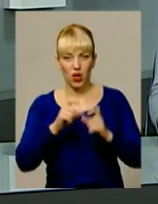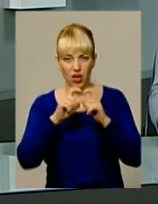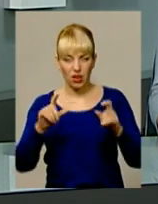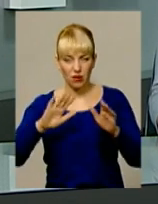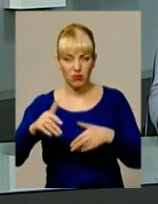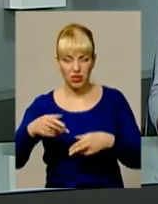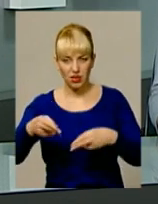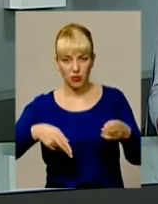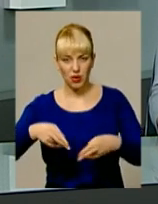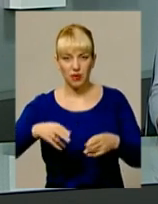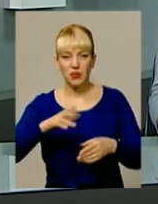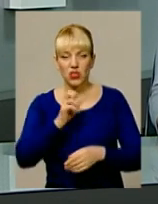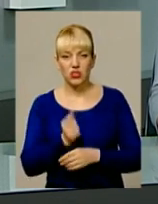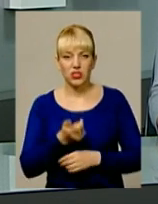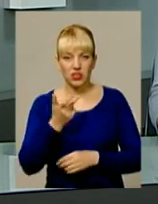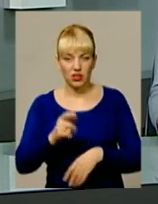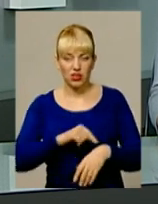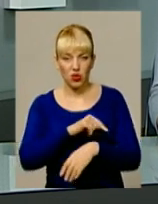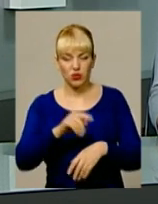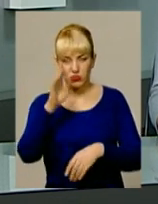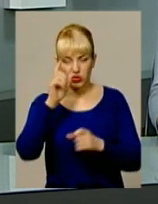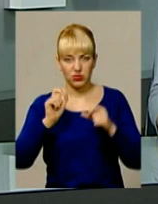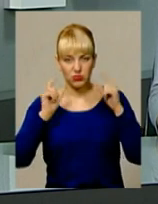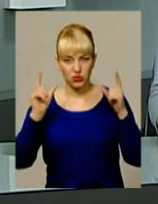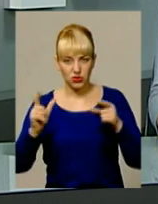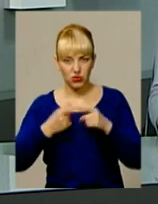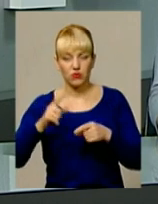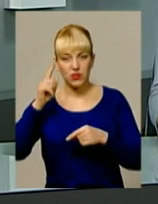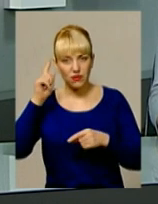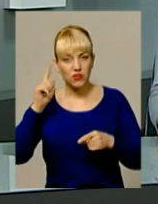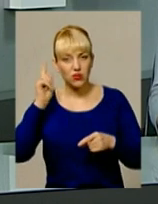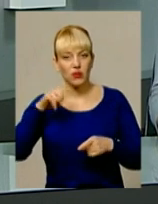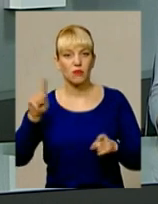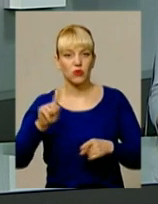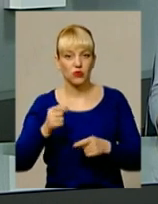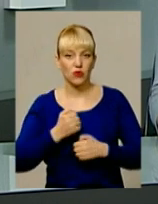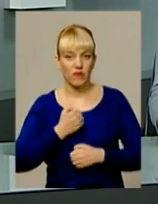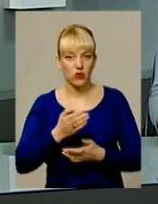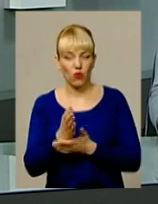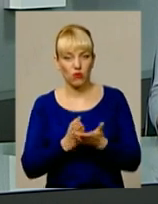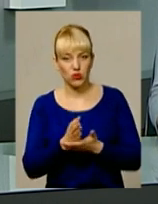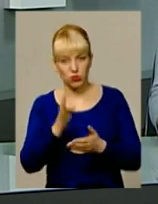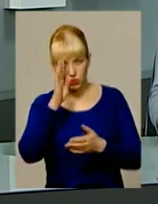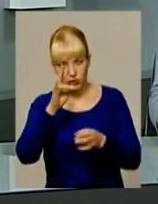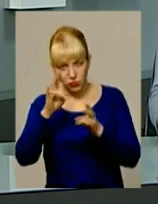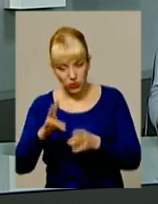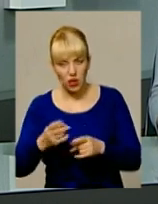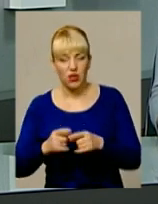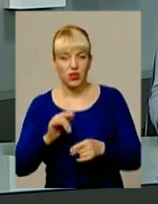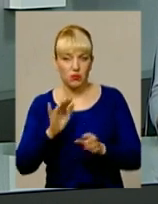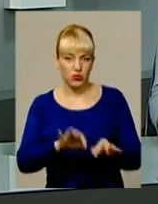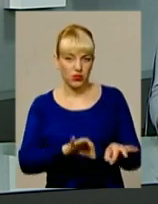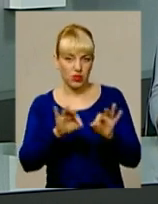оперативного втручання через декілька годин чоловік прийшов до тями. Відомо, що потерпілий військовослужбовець. Відтак, за декілька днів його